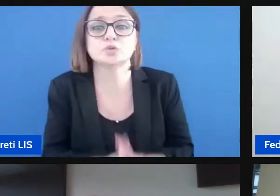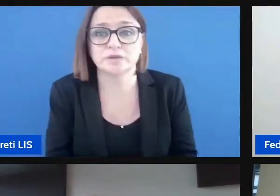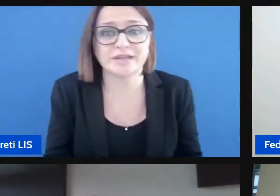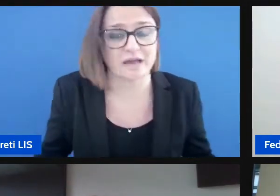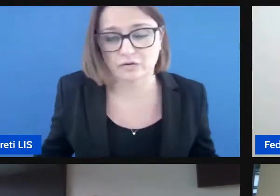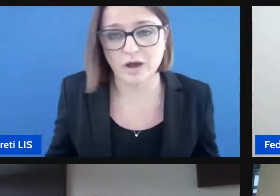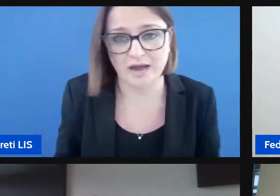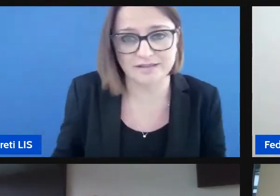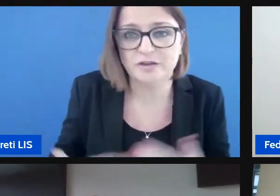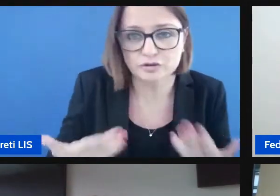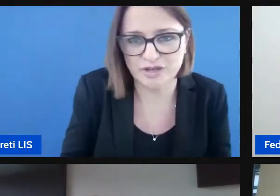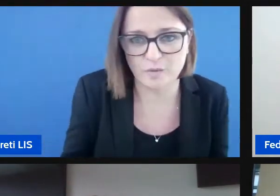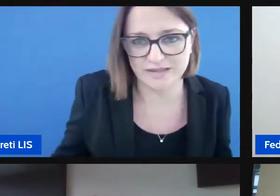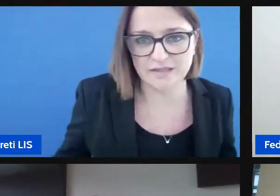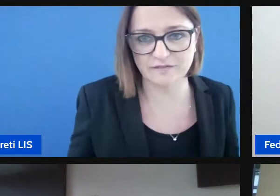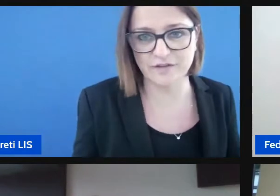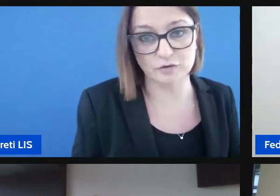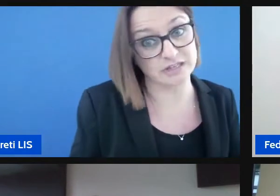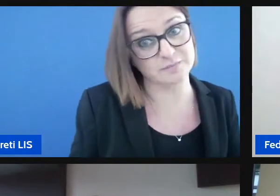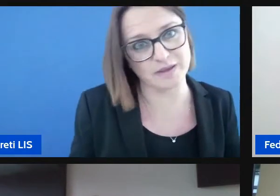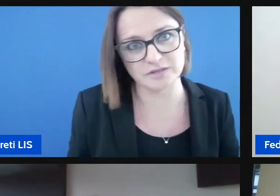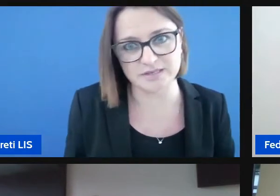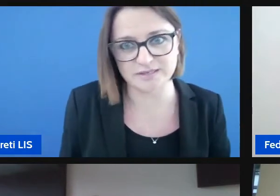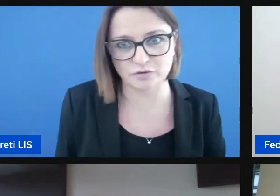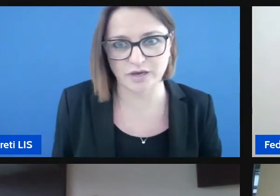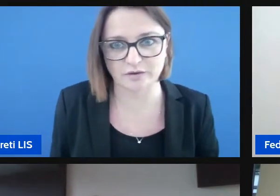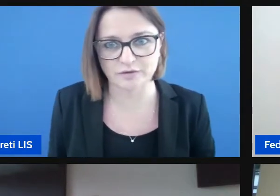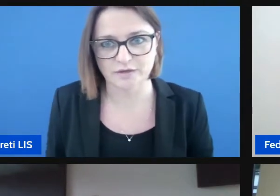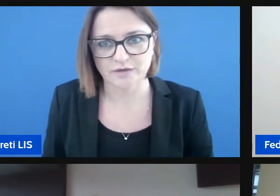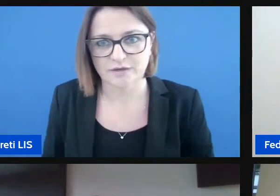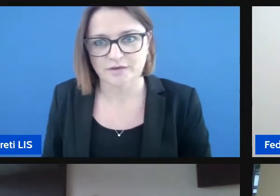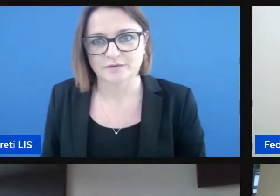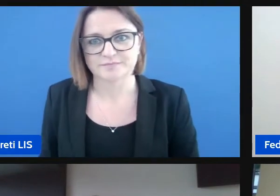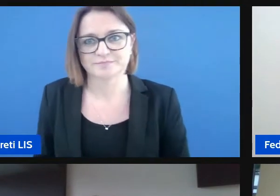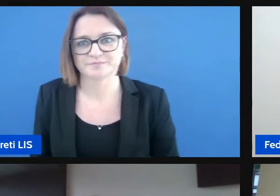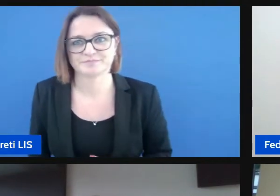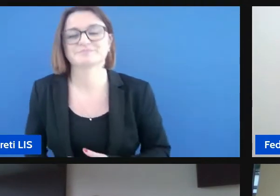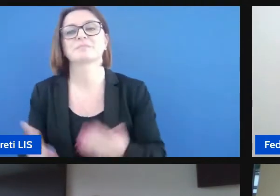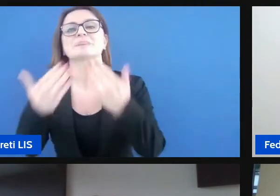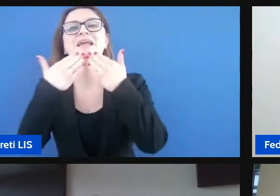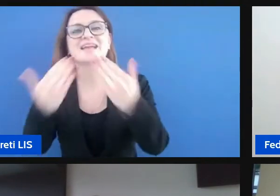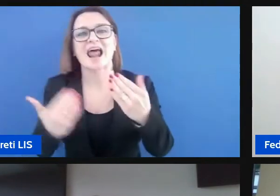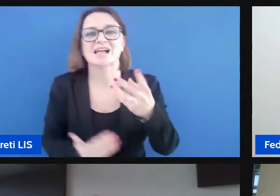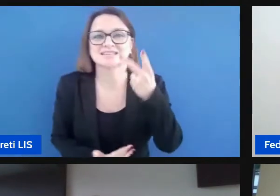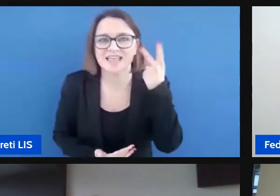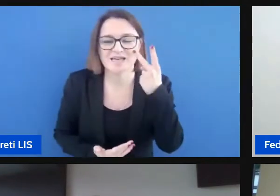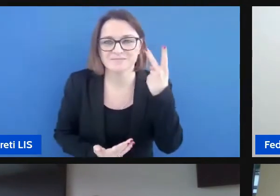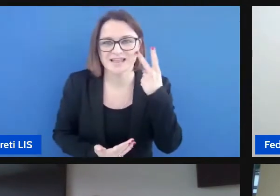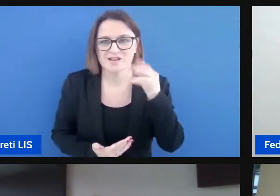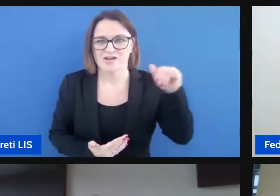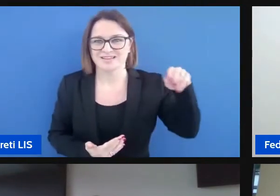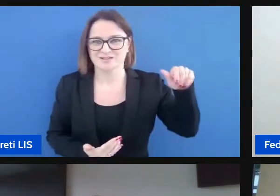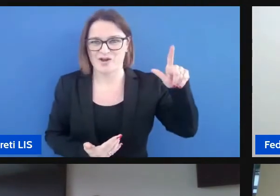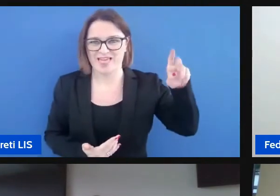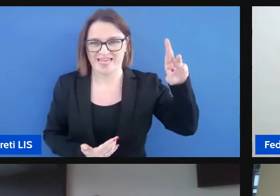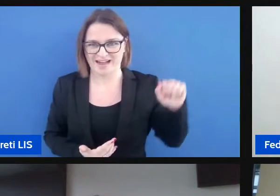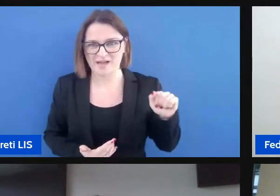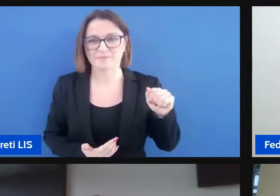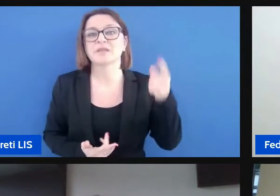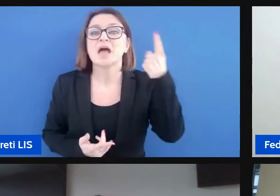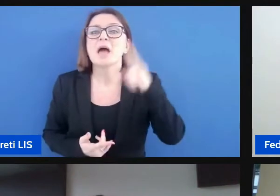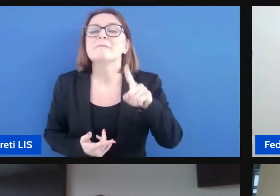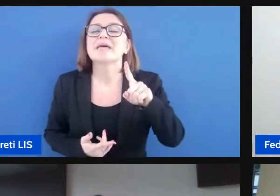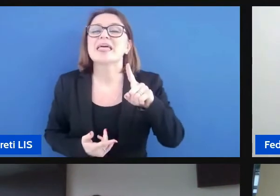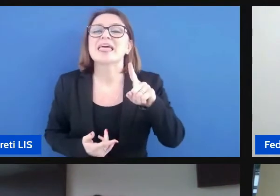poi gli adulti hanno di conseguenza difficoltà spero di essere stato chiaro grazie Emilio in solera per non togliere